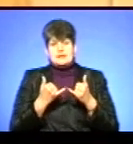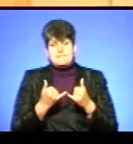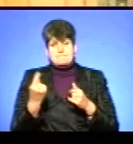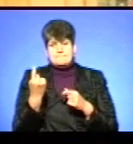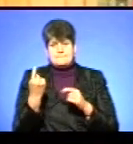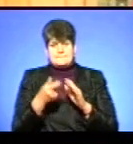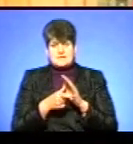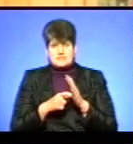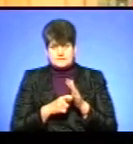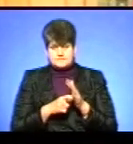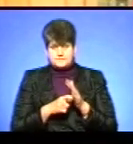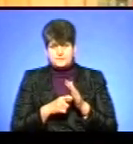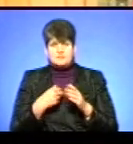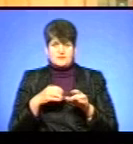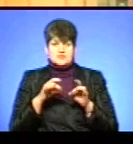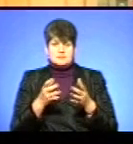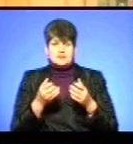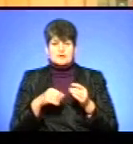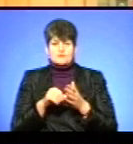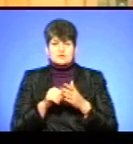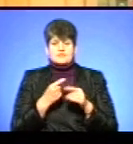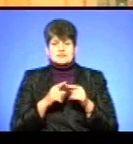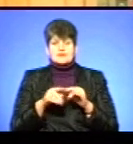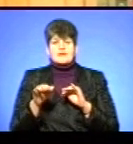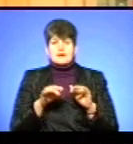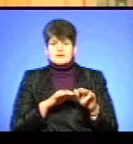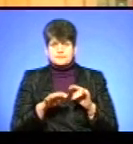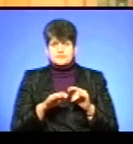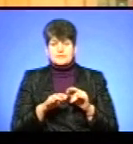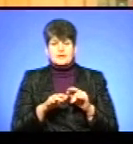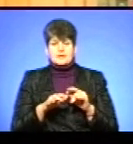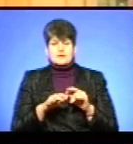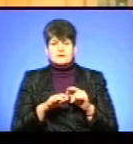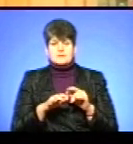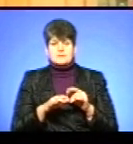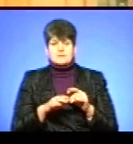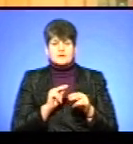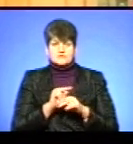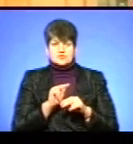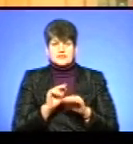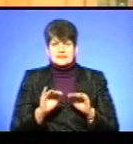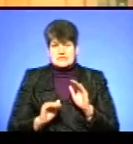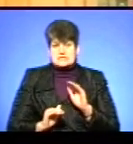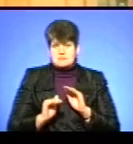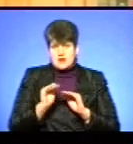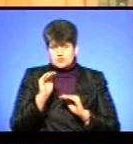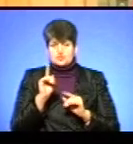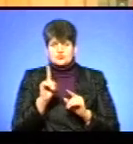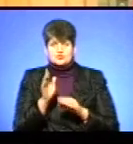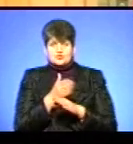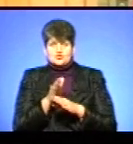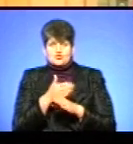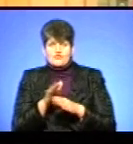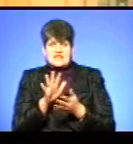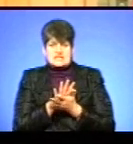класів. «Ми вирішили взяти участь у такій акції, саме привчати дітей вже з маличку щодо сортування